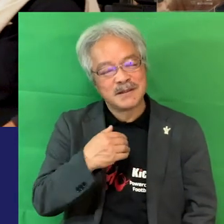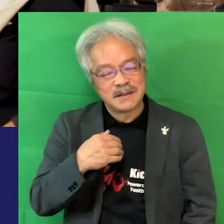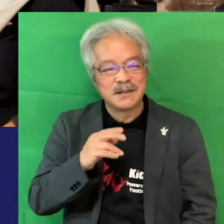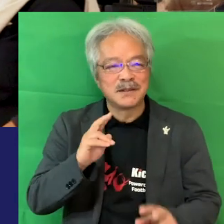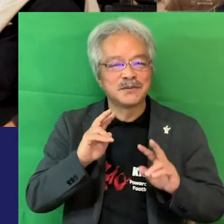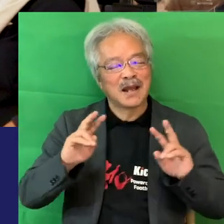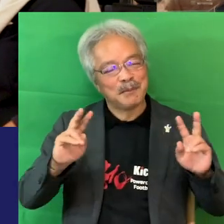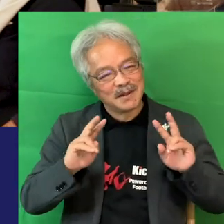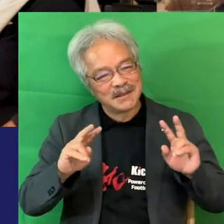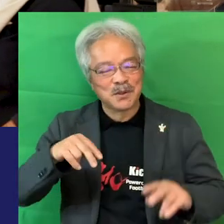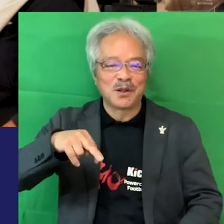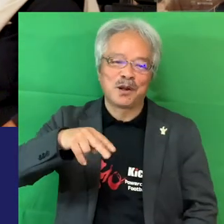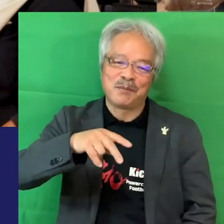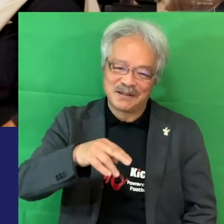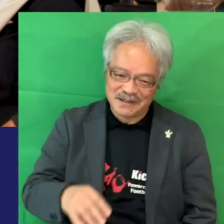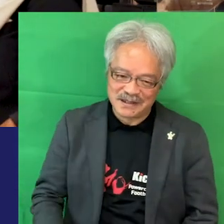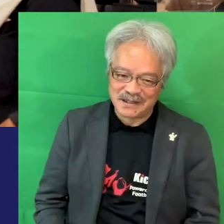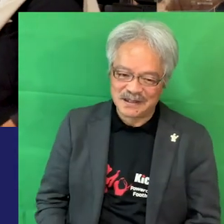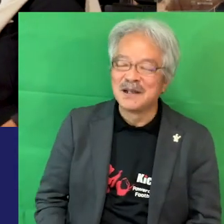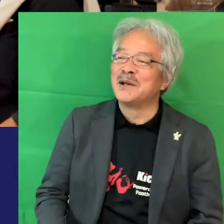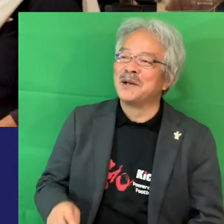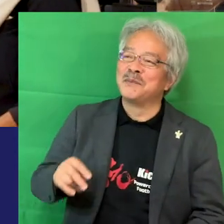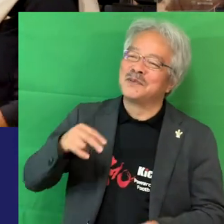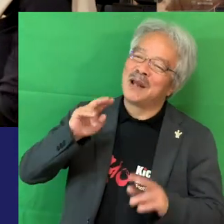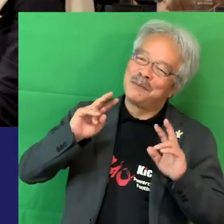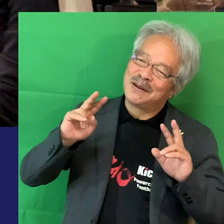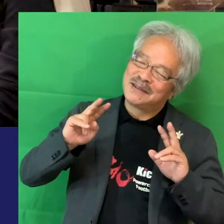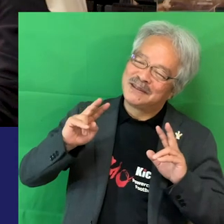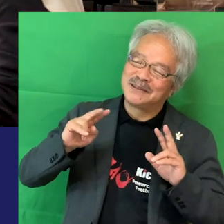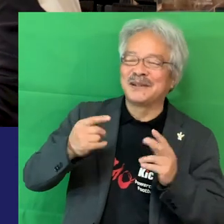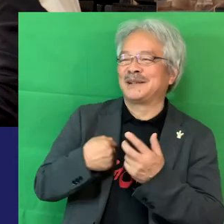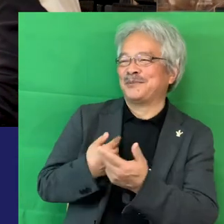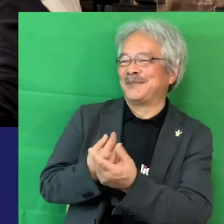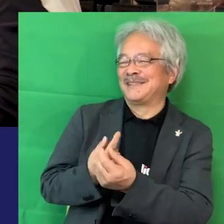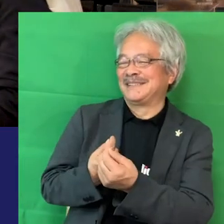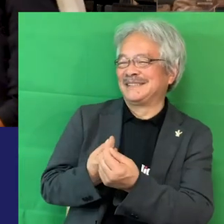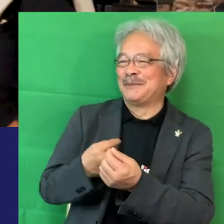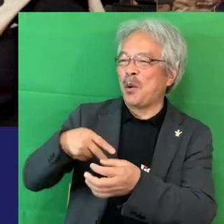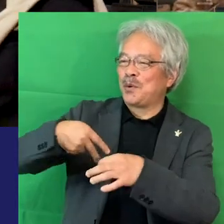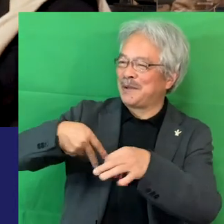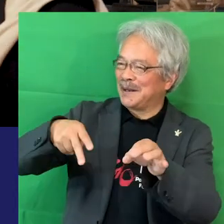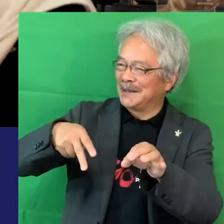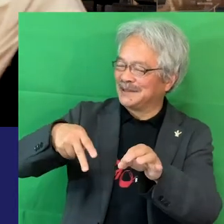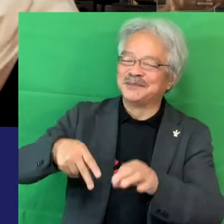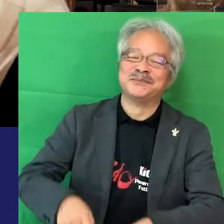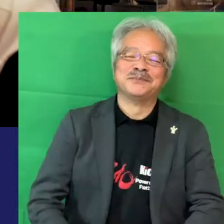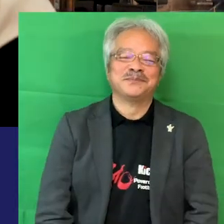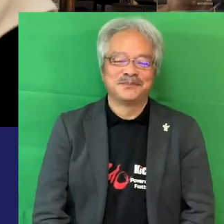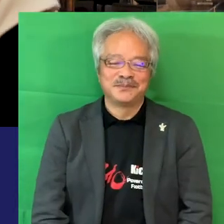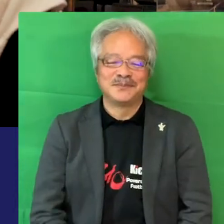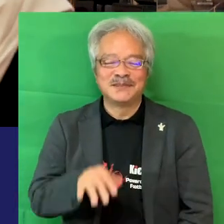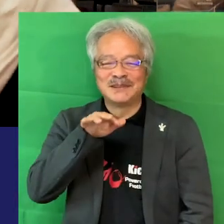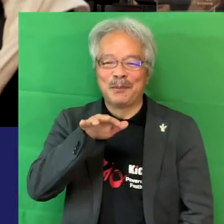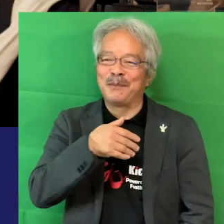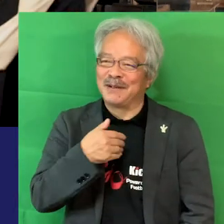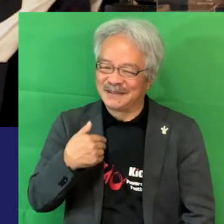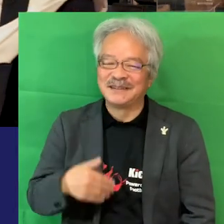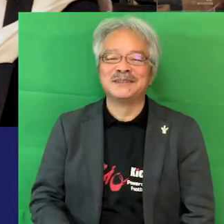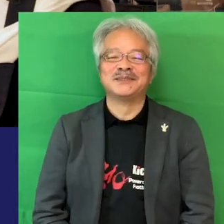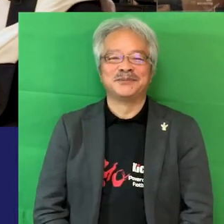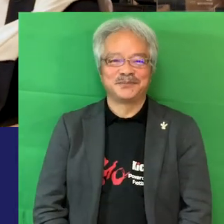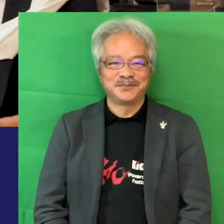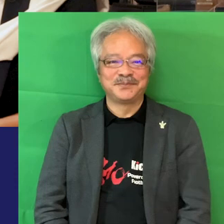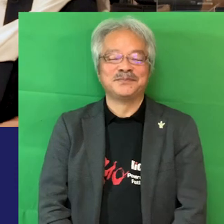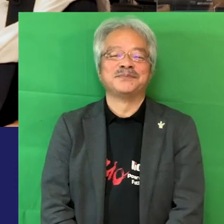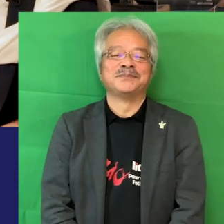し、踊れますし踊れますし、ボール蹴れますし喋れますし野菜でございます